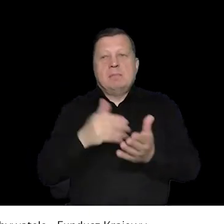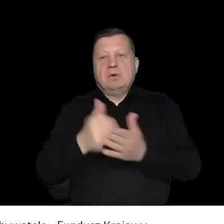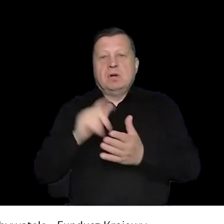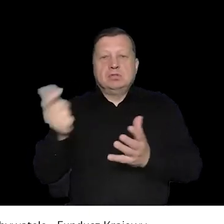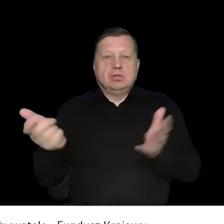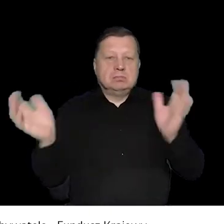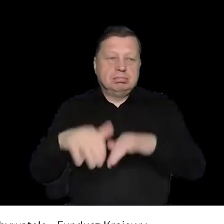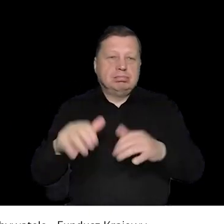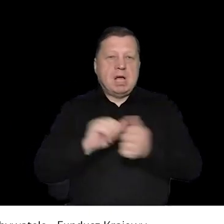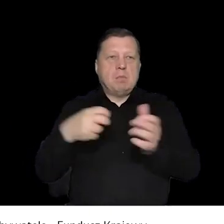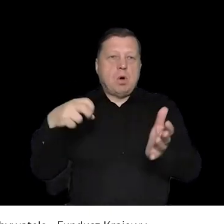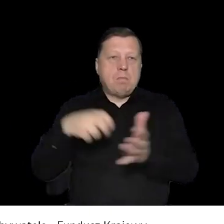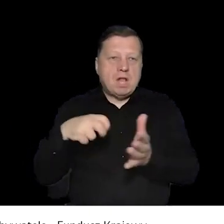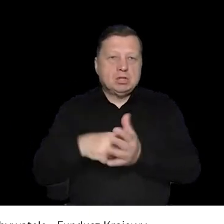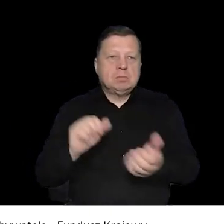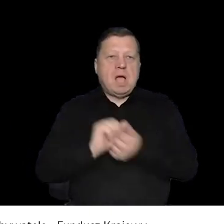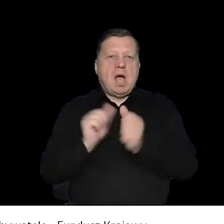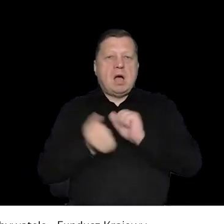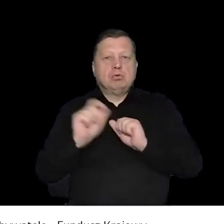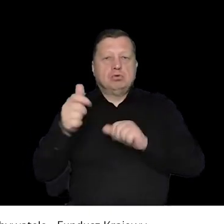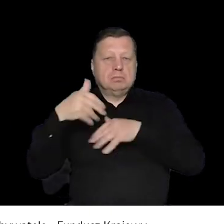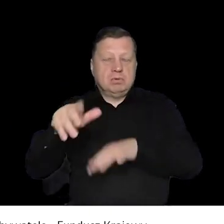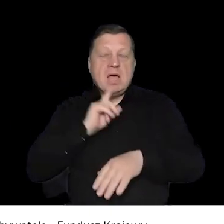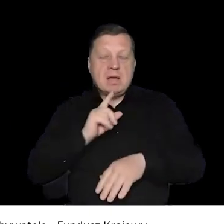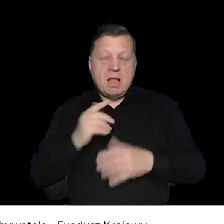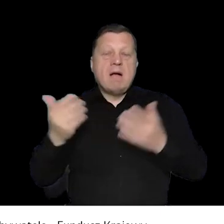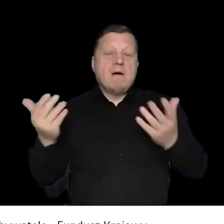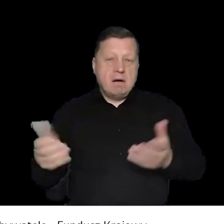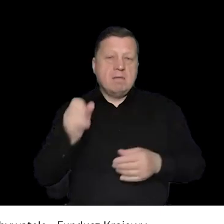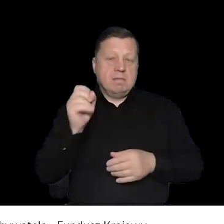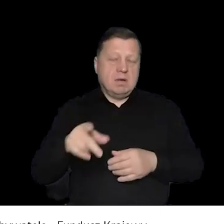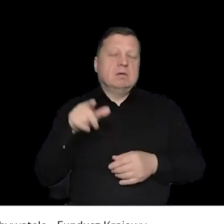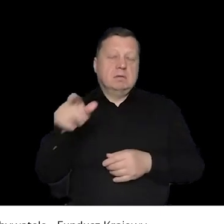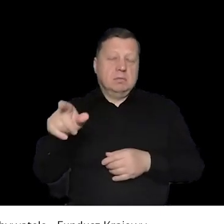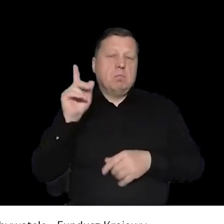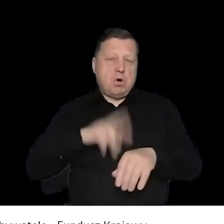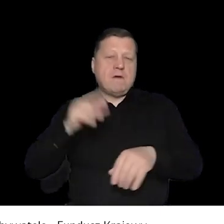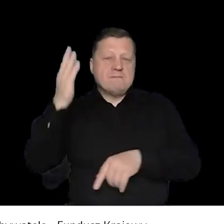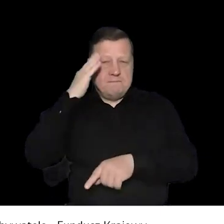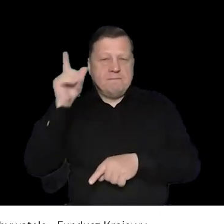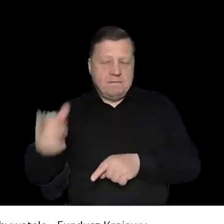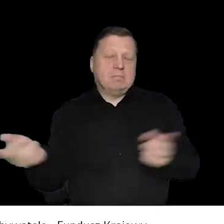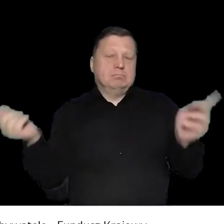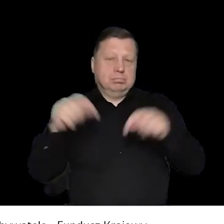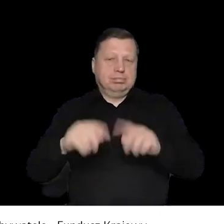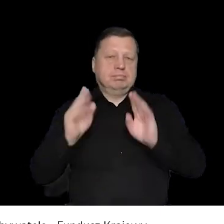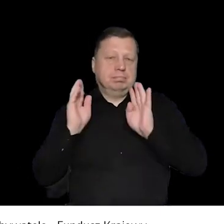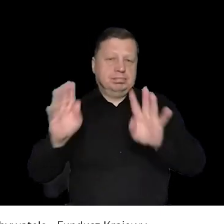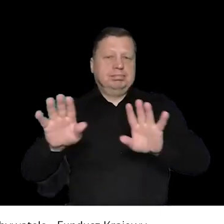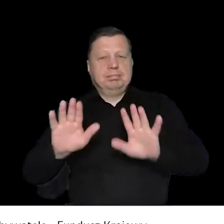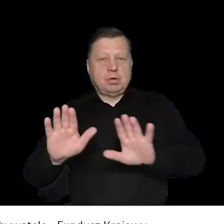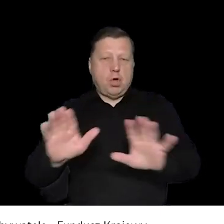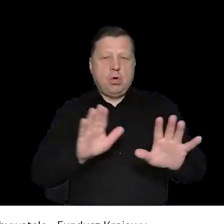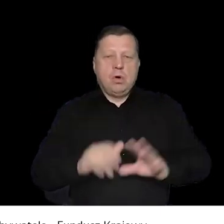lokalna policja jest informowana o tym, że takie zgromadzenie, no nie wiem, jakaś pielgrzymka czy jakaś procesja się będzie.